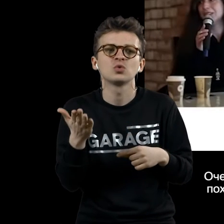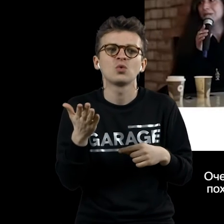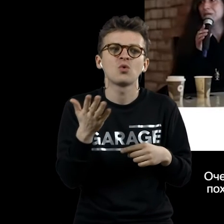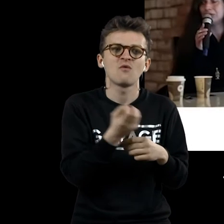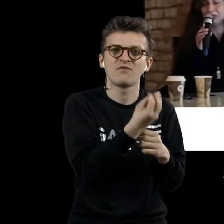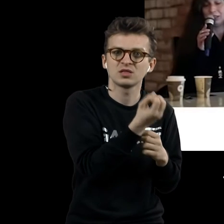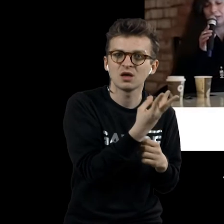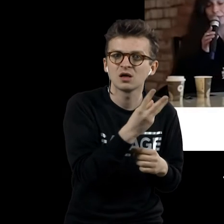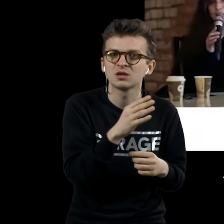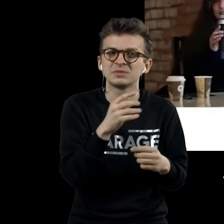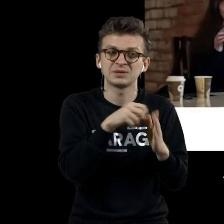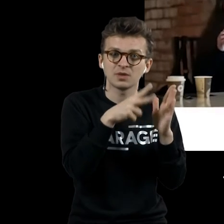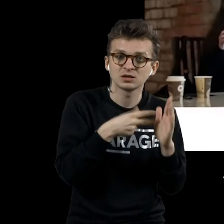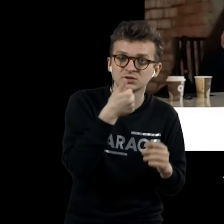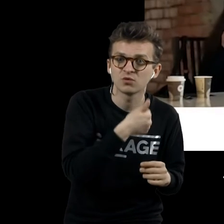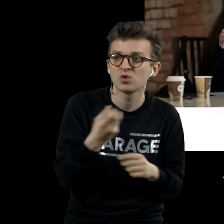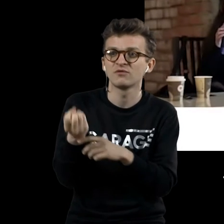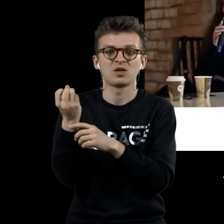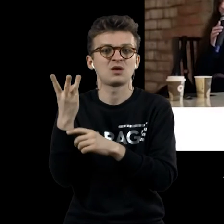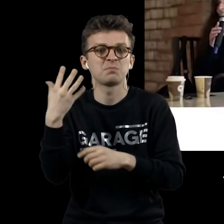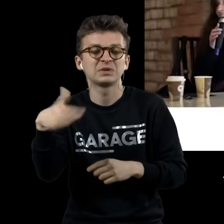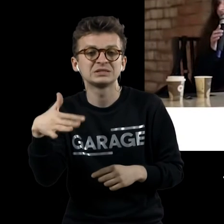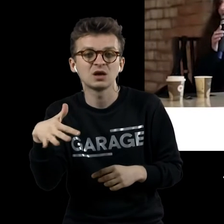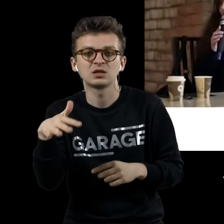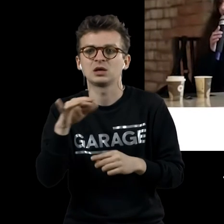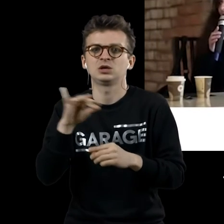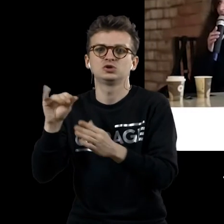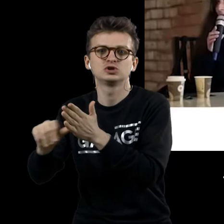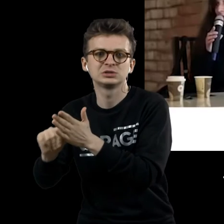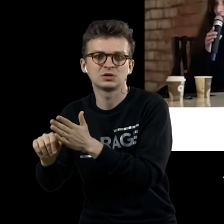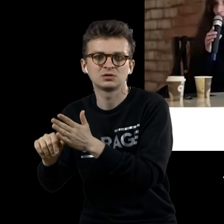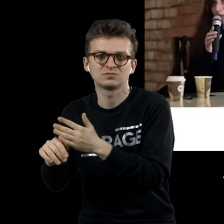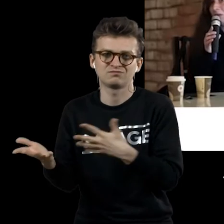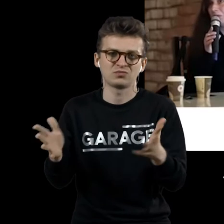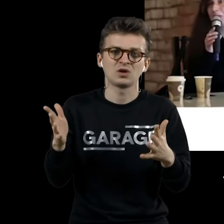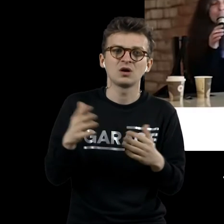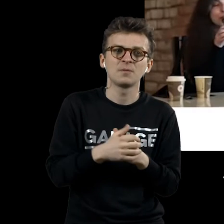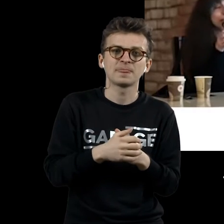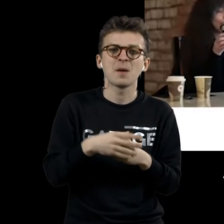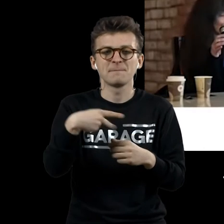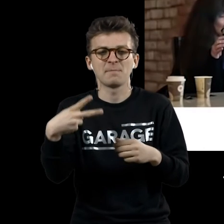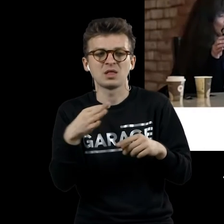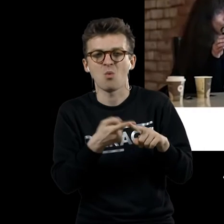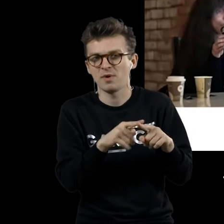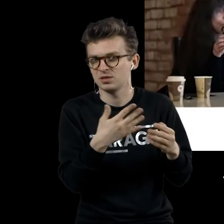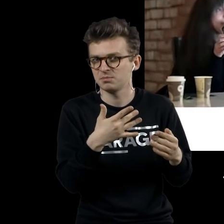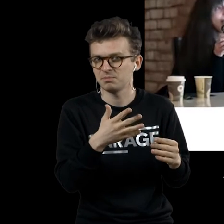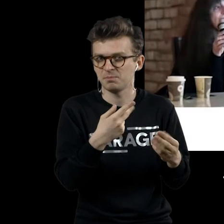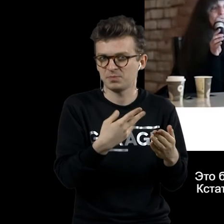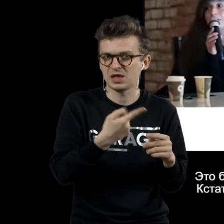17-го года, фонтаном 50-х годов и фонтанами 60-х годов. В общем, примерно про эту же историю.